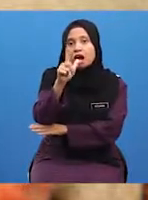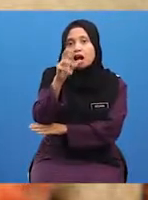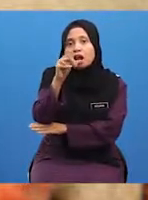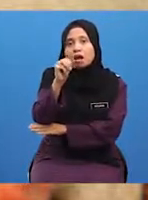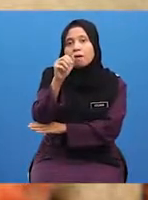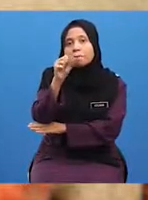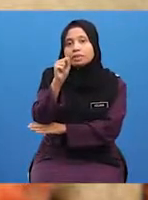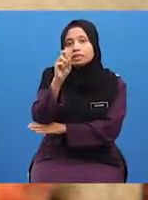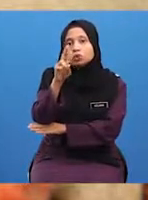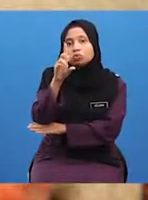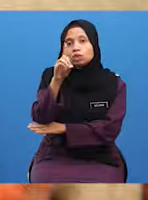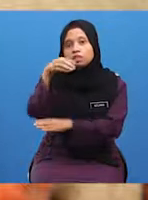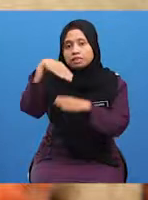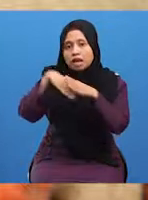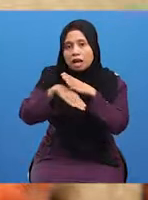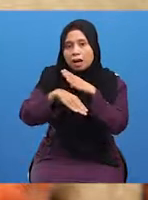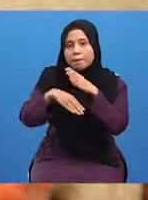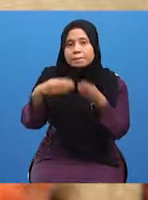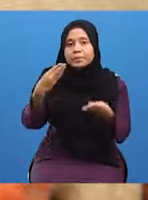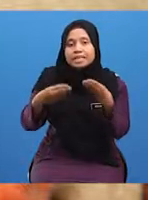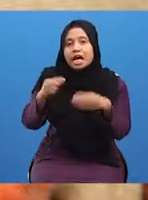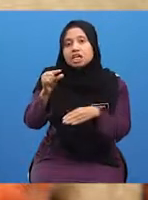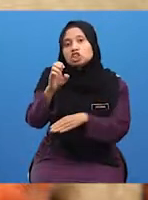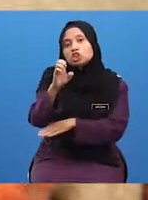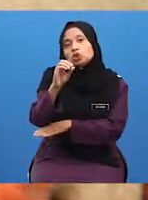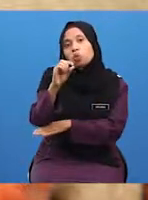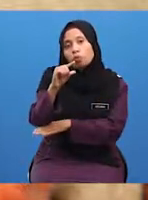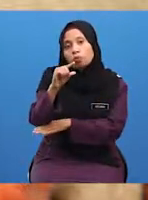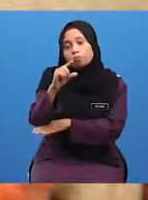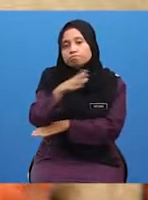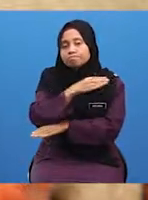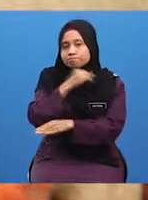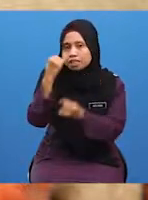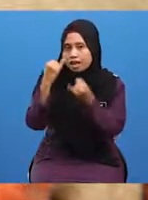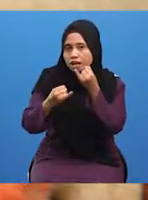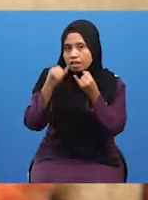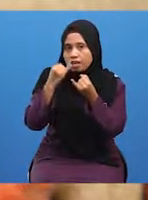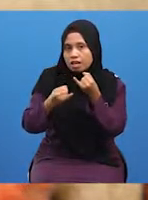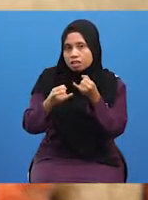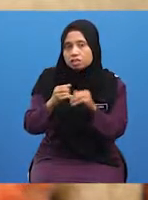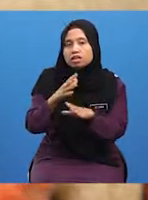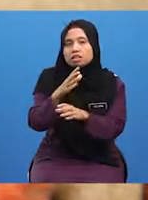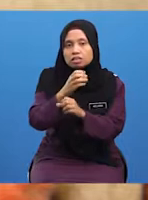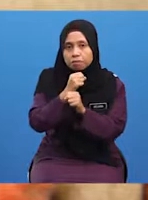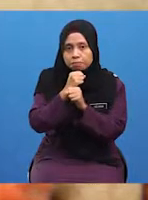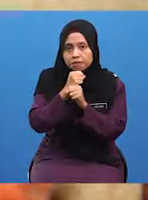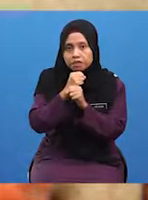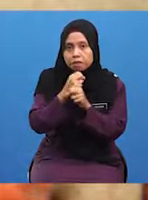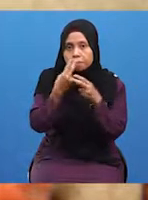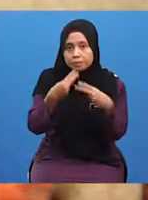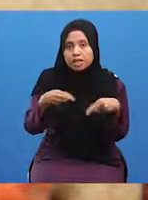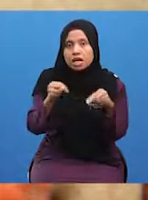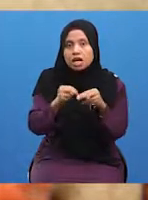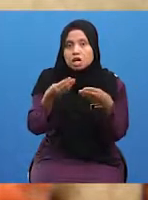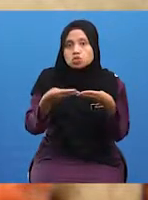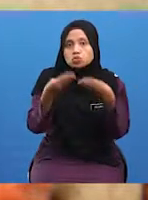bidang geografi. Dan objektif terakhir ialah dapat menilai